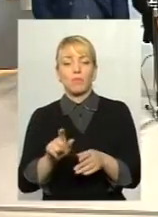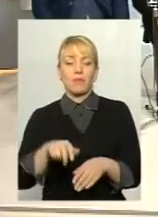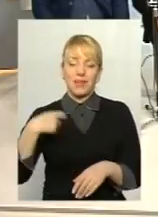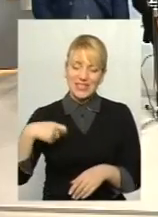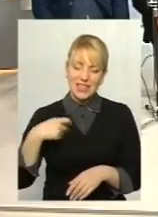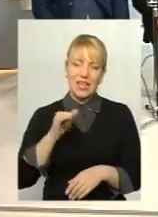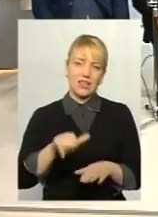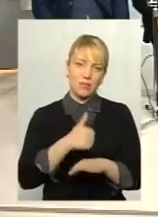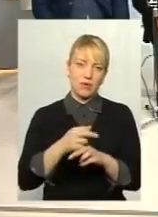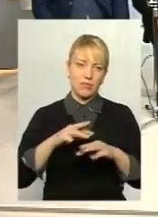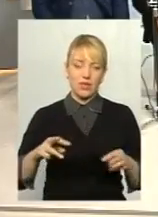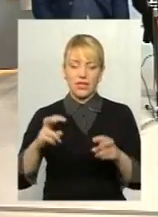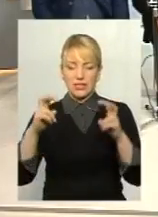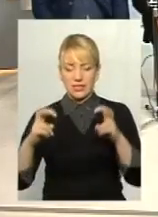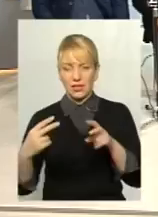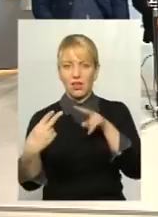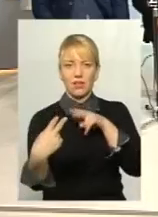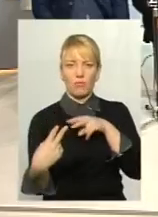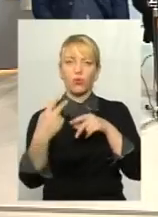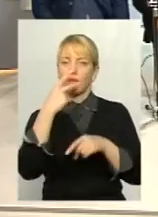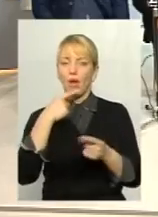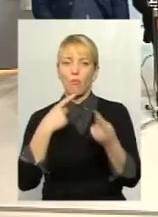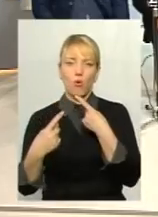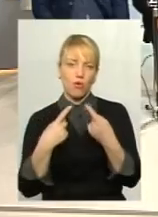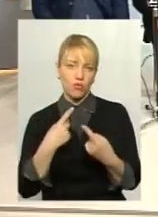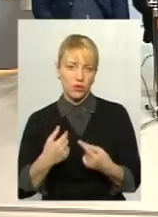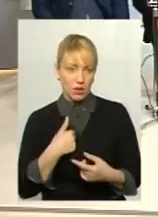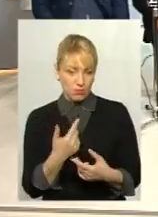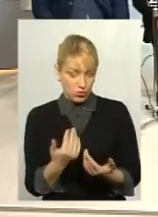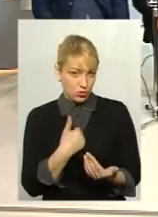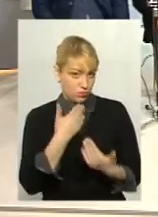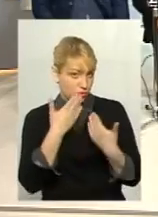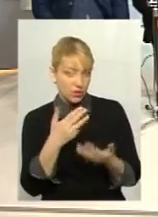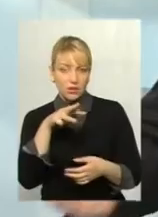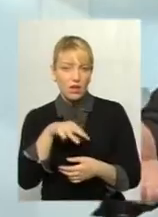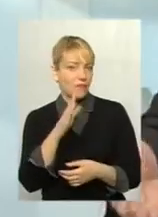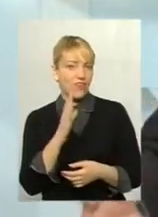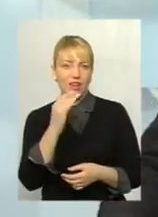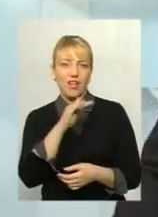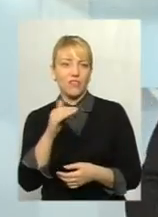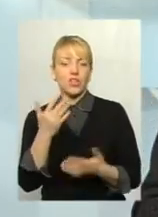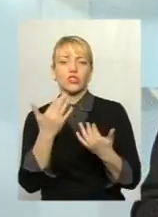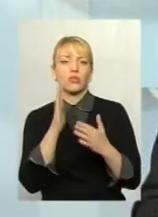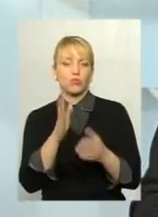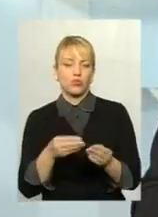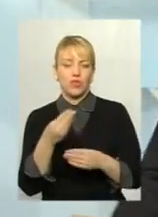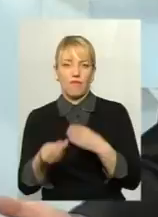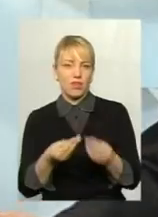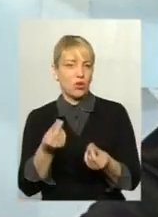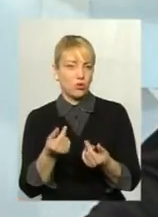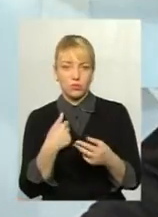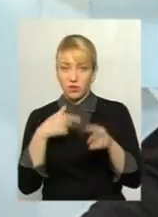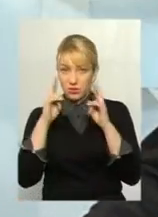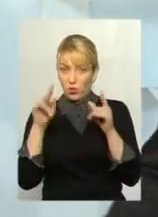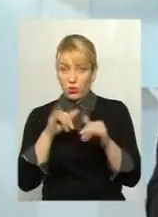сіли напроти нас, ми поговорили. Ми хочемо затягнути туда ці присловути МВФ, спитати його, скільки ти будеш тим суддюгам давати гроші, бо ми не знаємо,